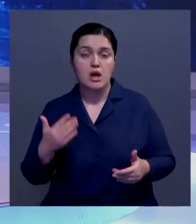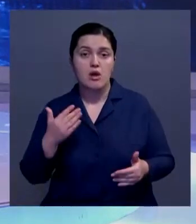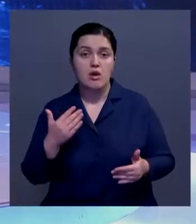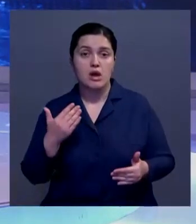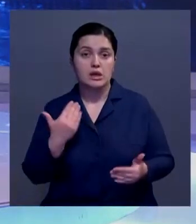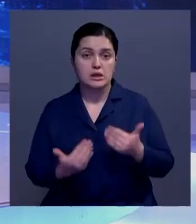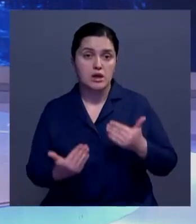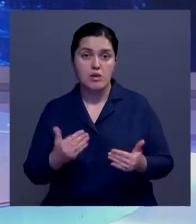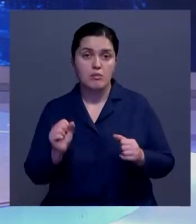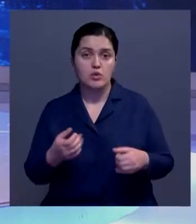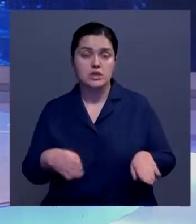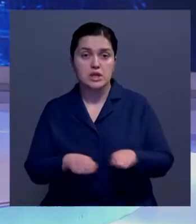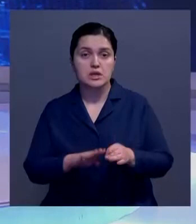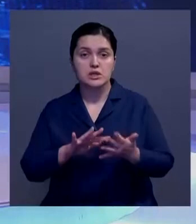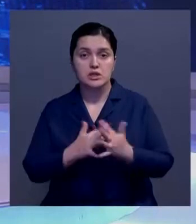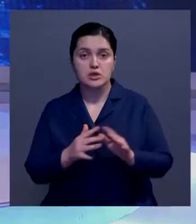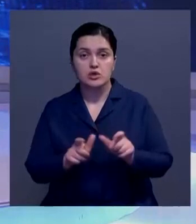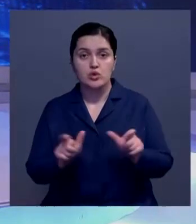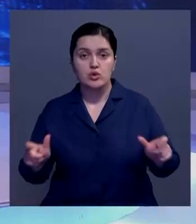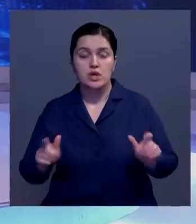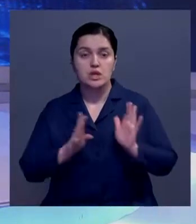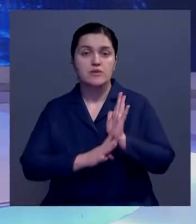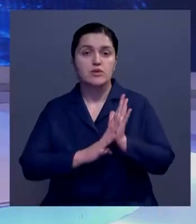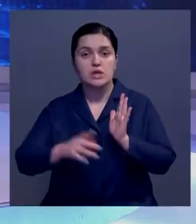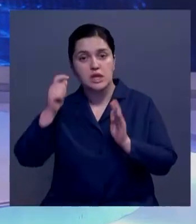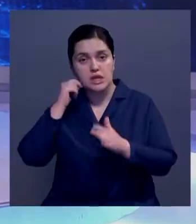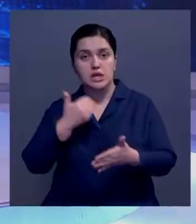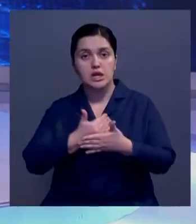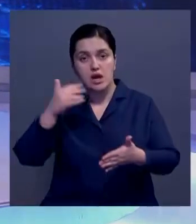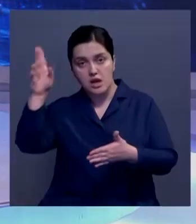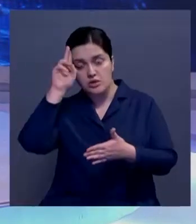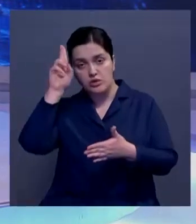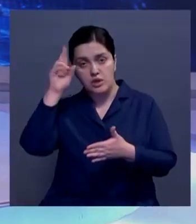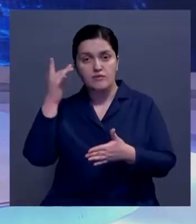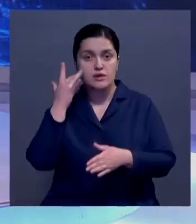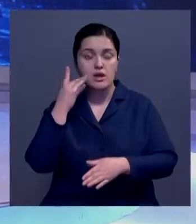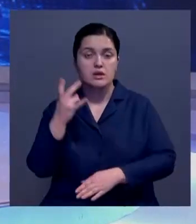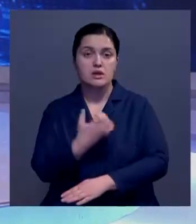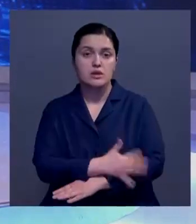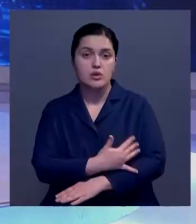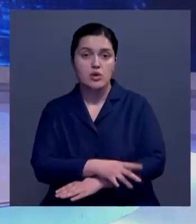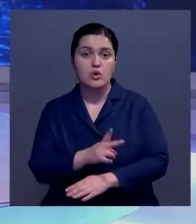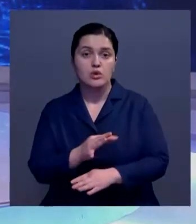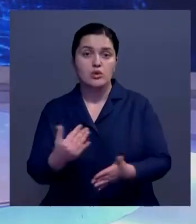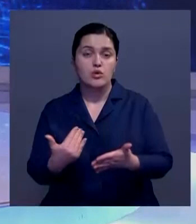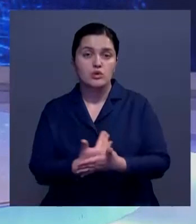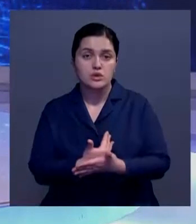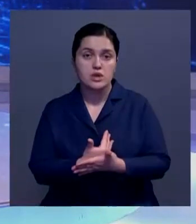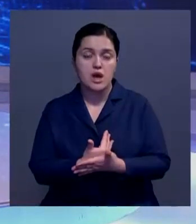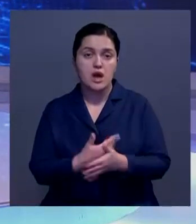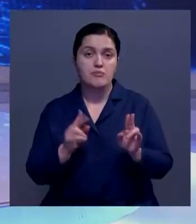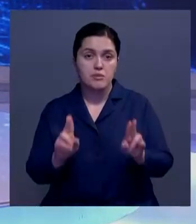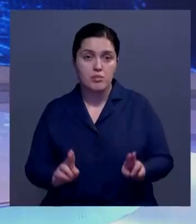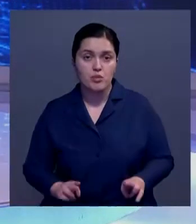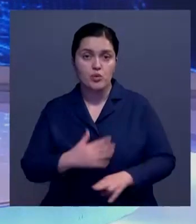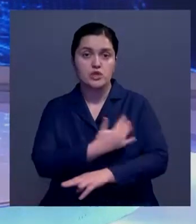школу могут просто закрыть. А сельской школе уже более 90 лет, и раньше туалет всегда находился на улице. Но по